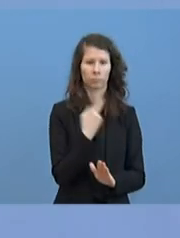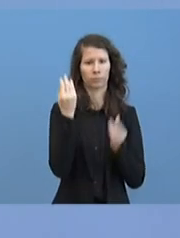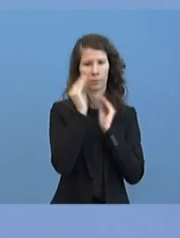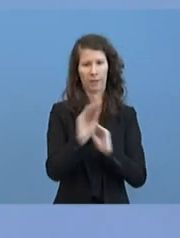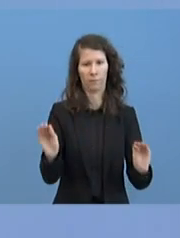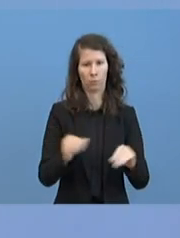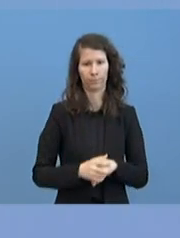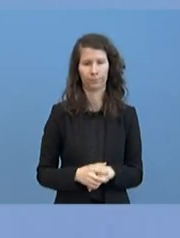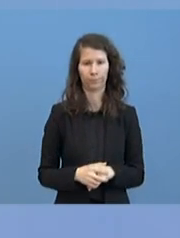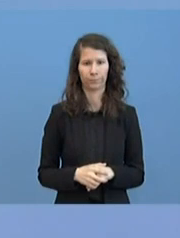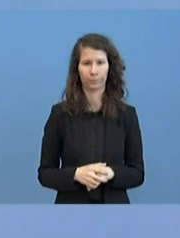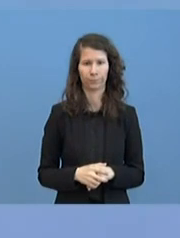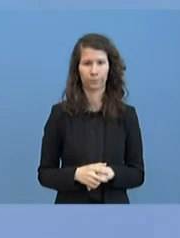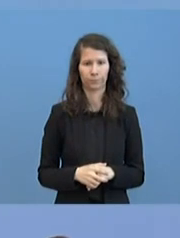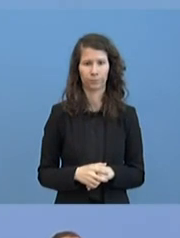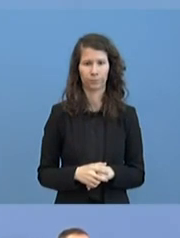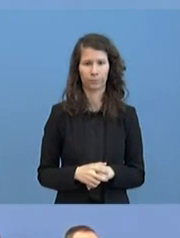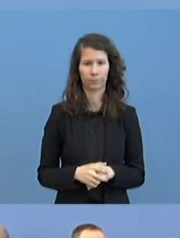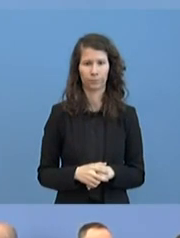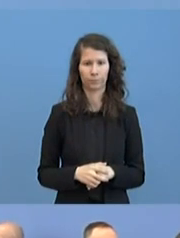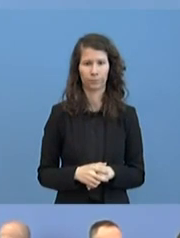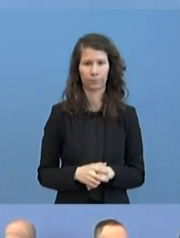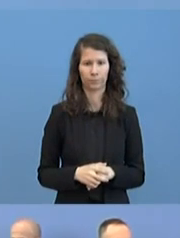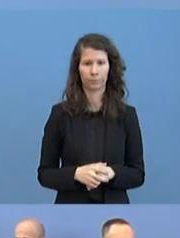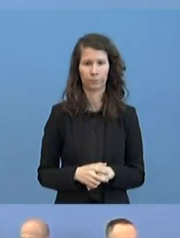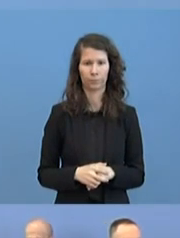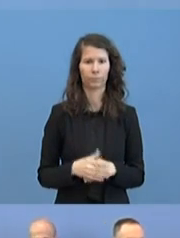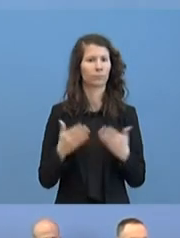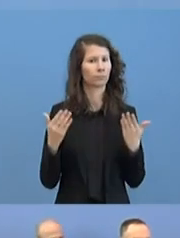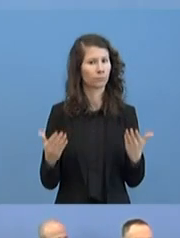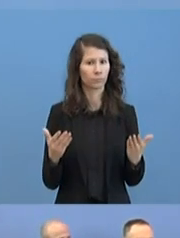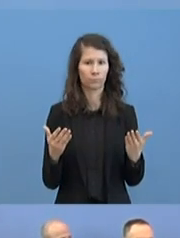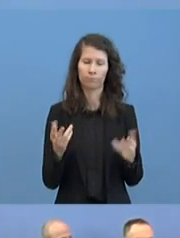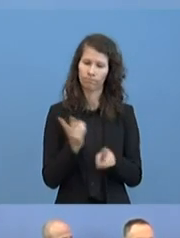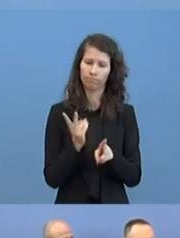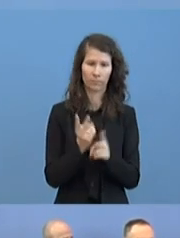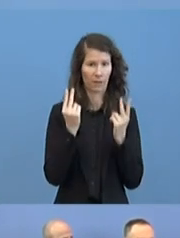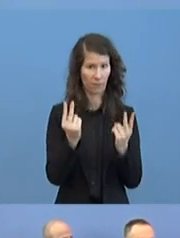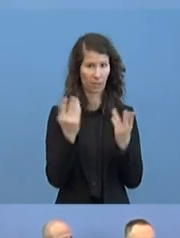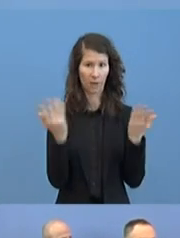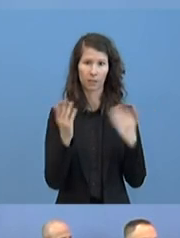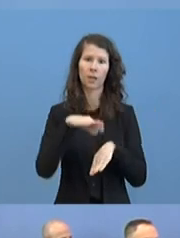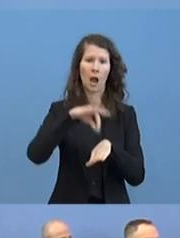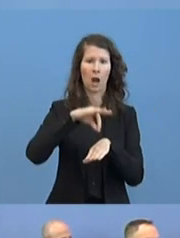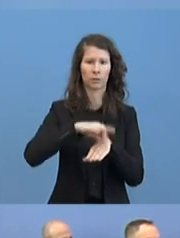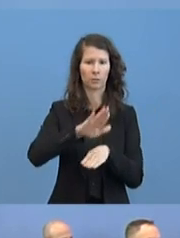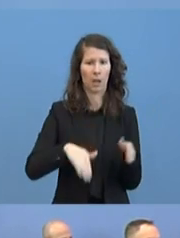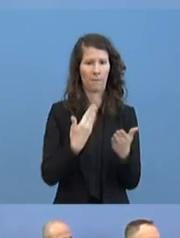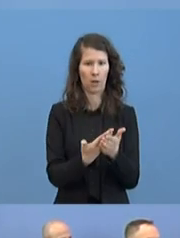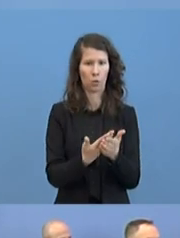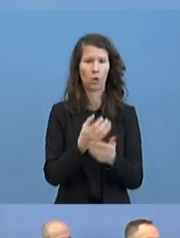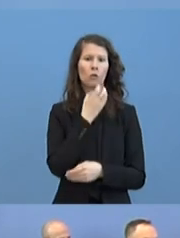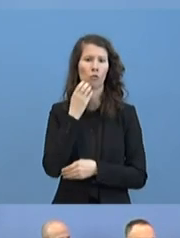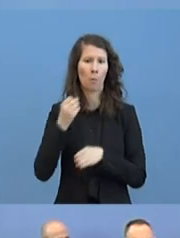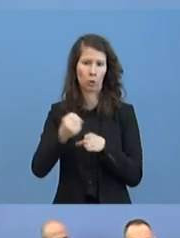Bei allem ist jetzt und bleibt wichtig die Empfehlung der Ärzte und die Empfehlungen des Robert-Koch